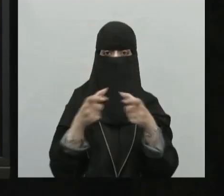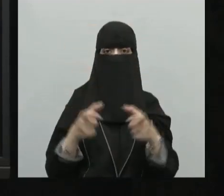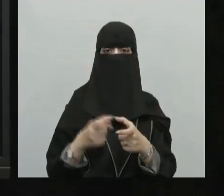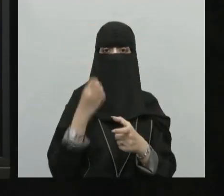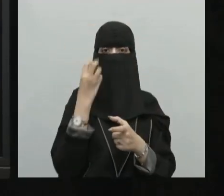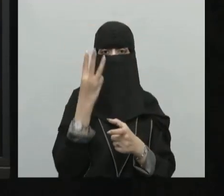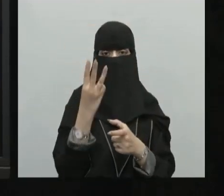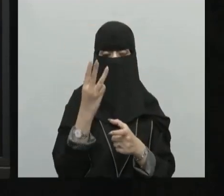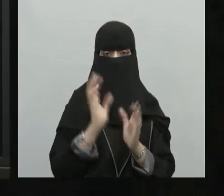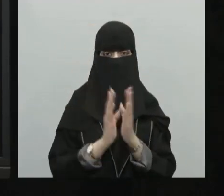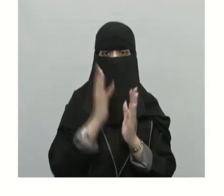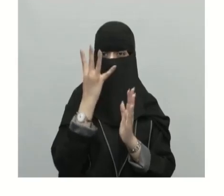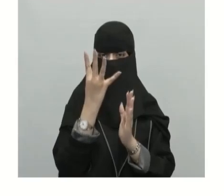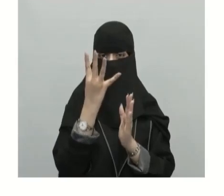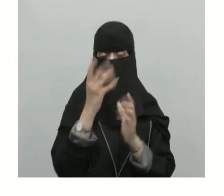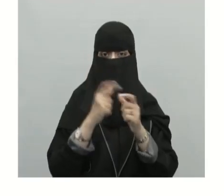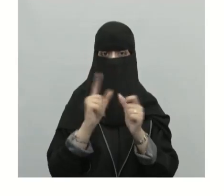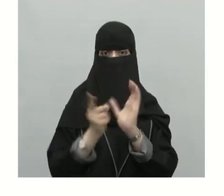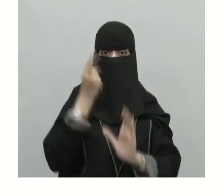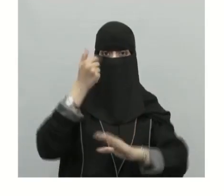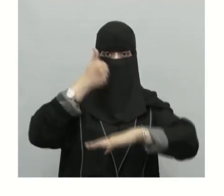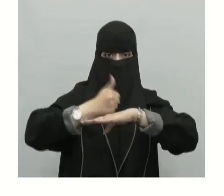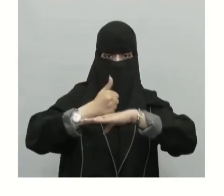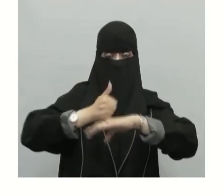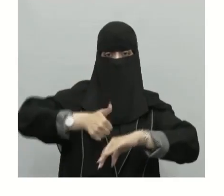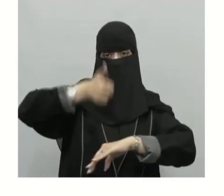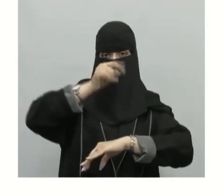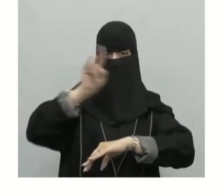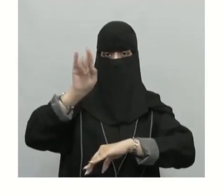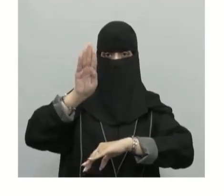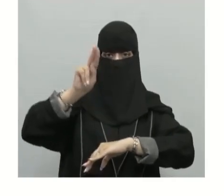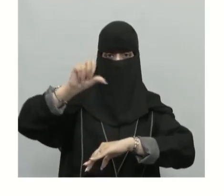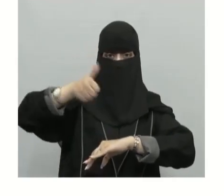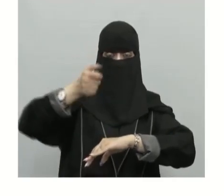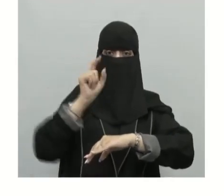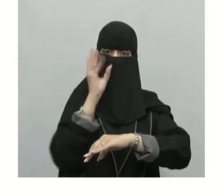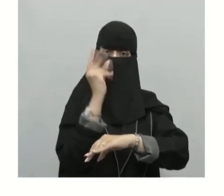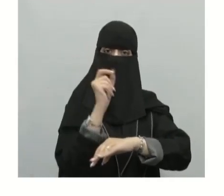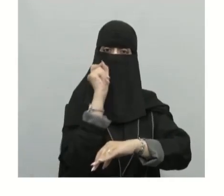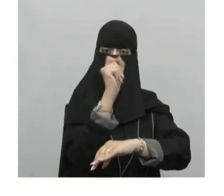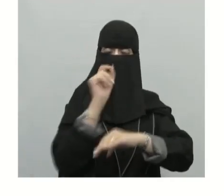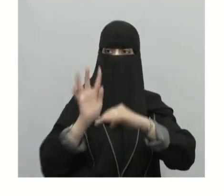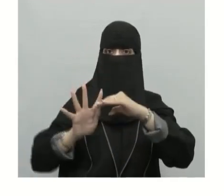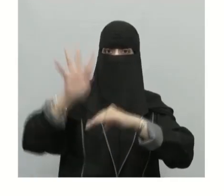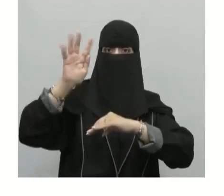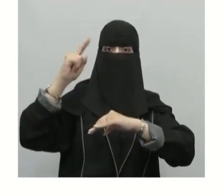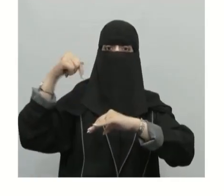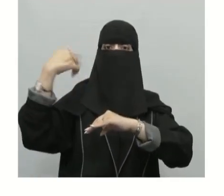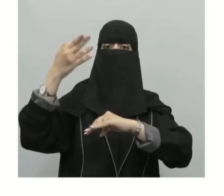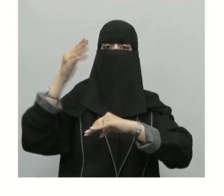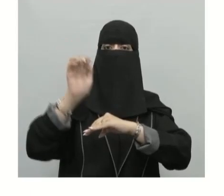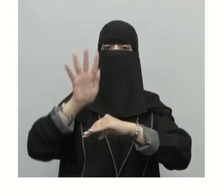هي على النحو التالي خط الاستواء ودرجته 0 إذا اتجهنا إلى الشمال مدار